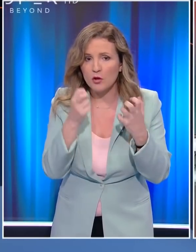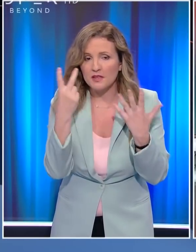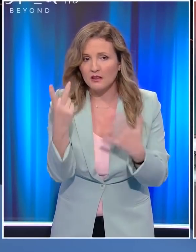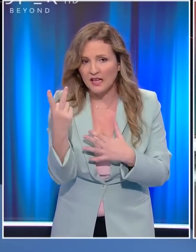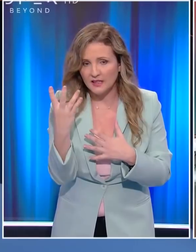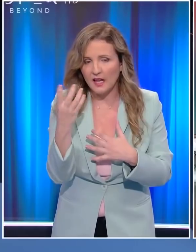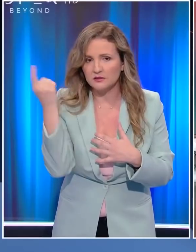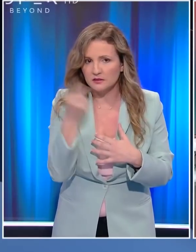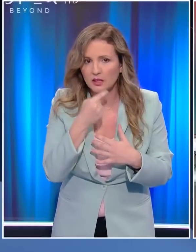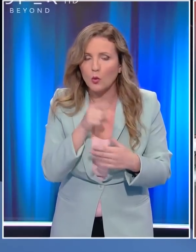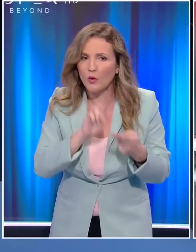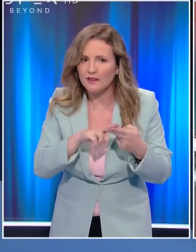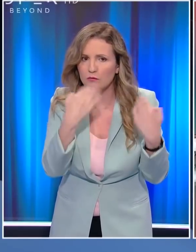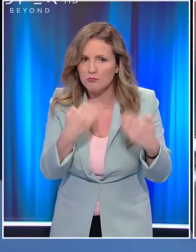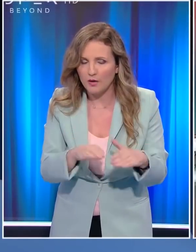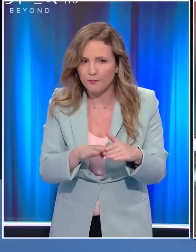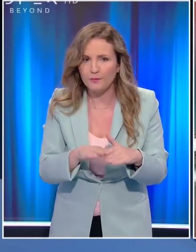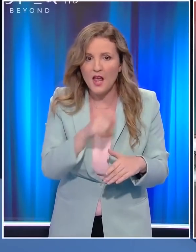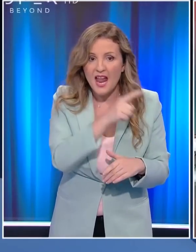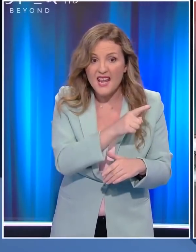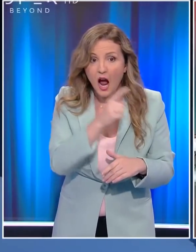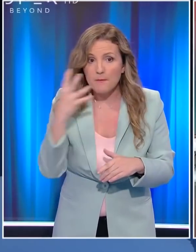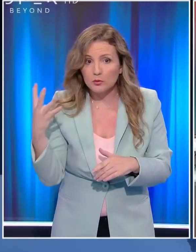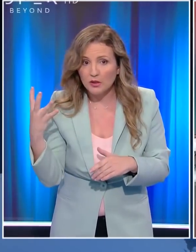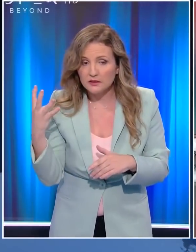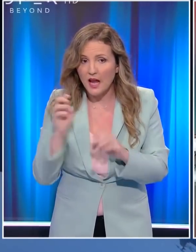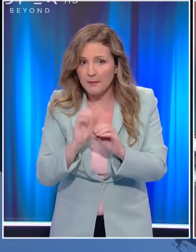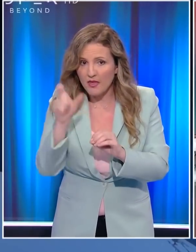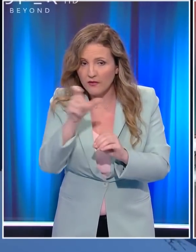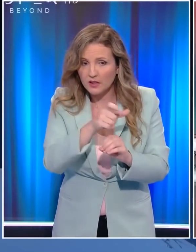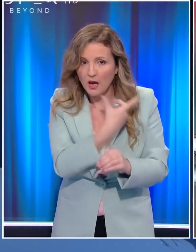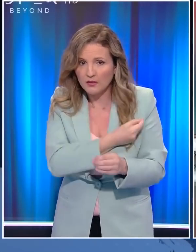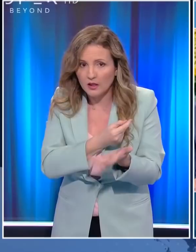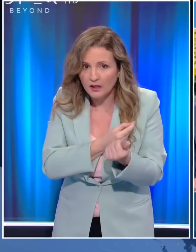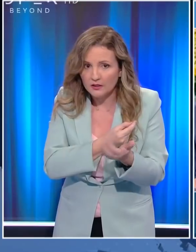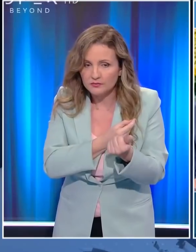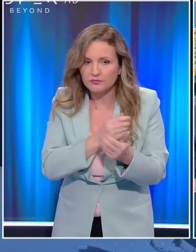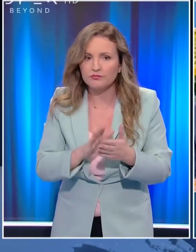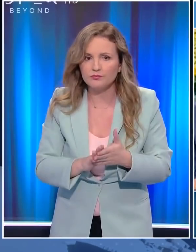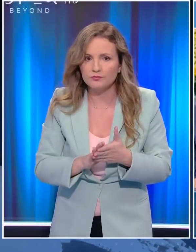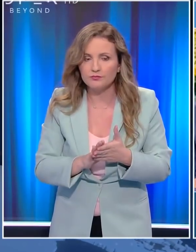% έχει κλείσει ραντεβού. Ένας στους τέσσερις εκπαιδευτικούς παραμένει ανεμβολίαστος.